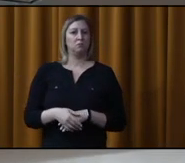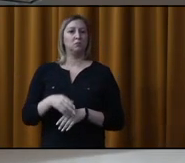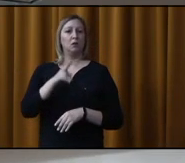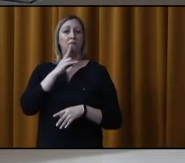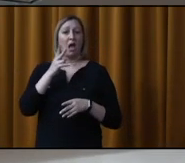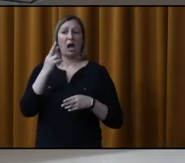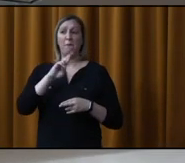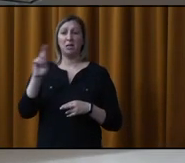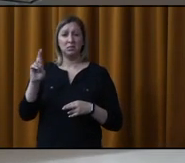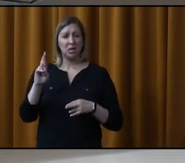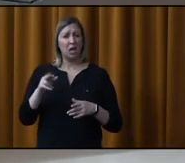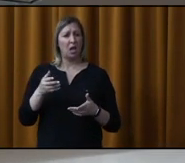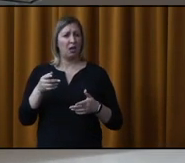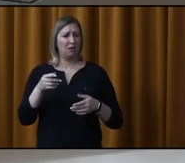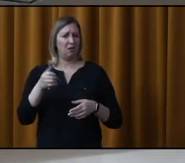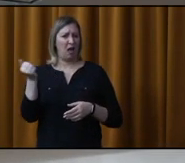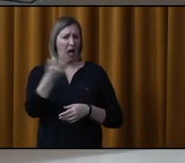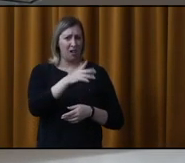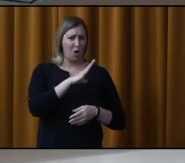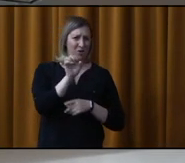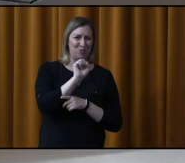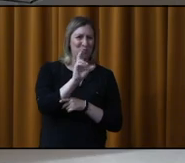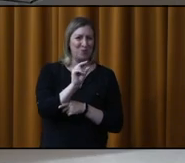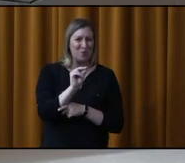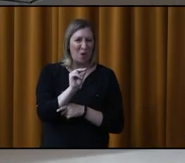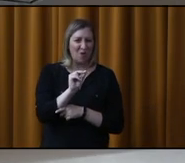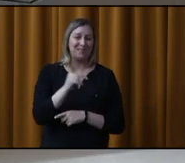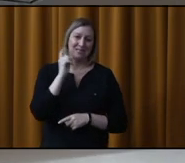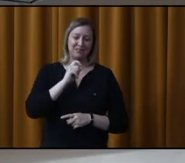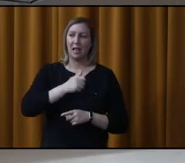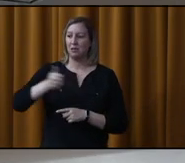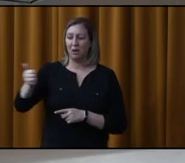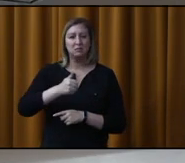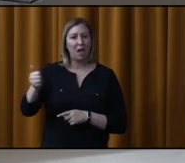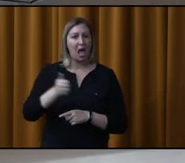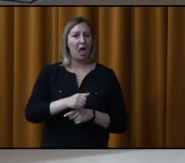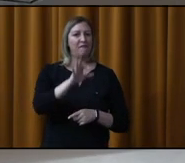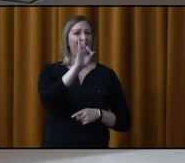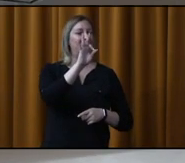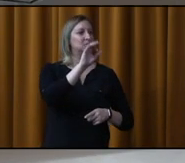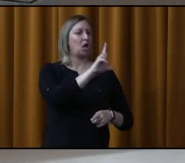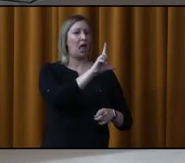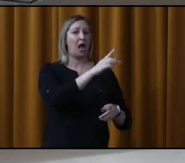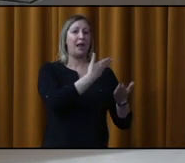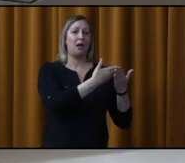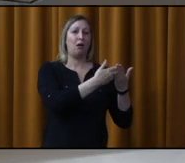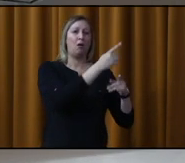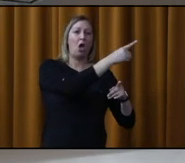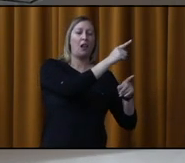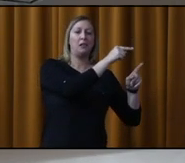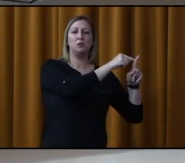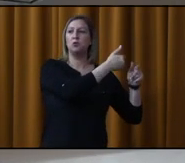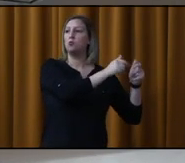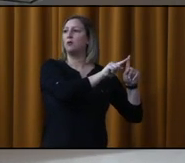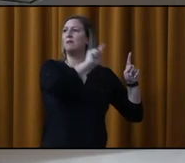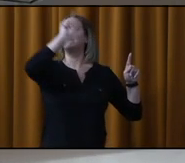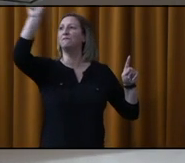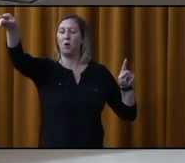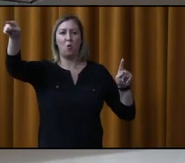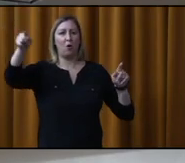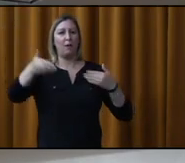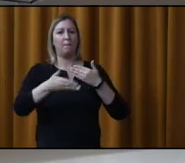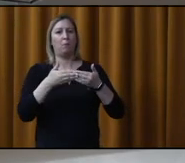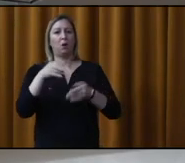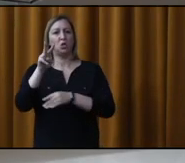se déplacer à l'autre bout, à Félix Leclerc, au bout de Félix Leclerc, ou même dans le secteur Le Gardeur, pour